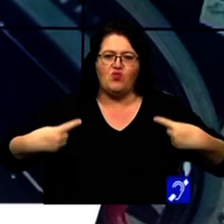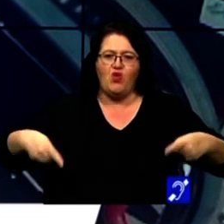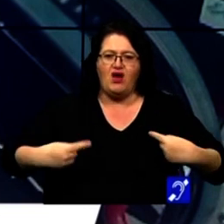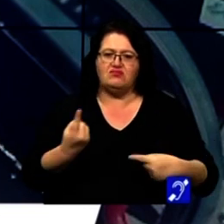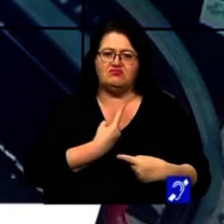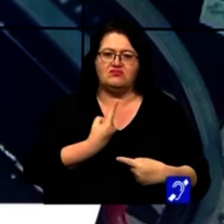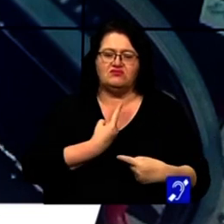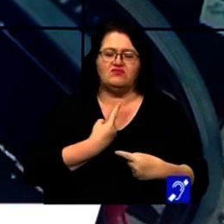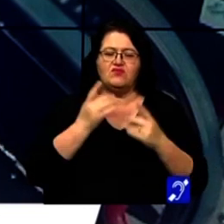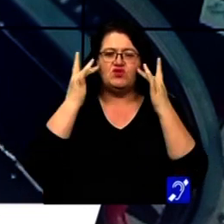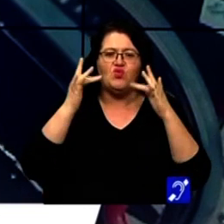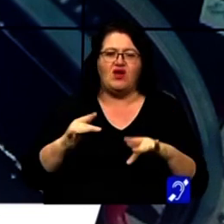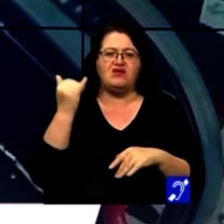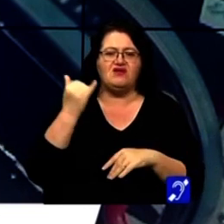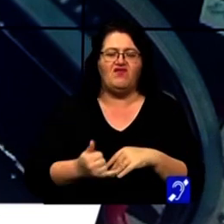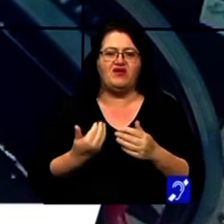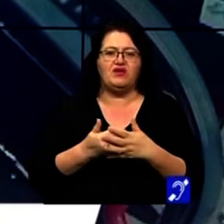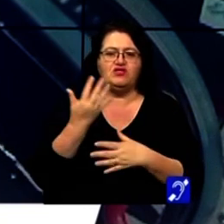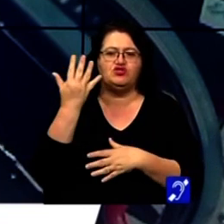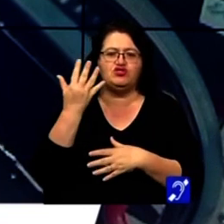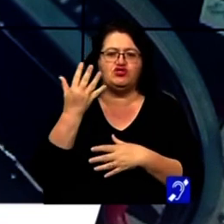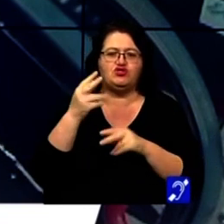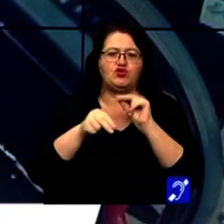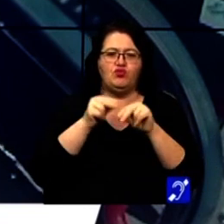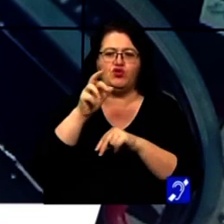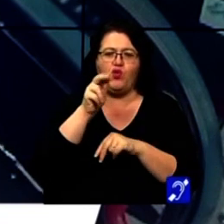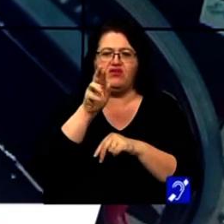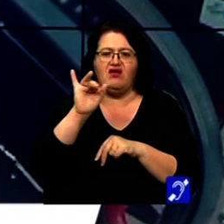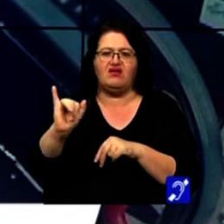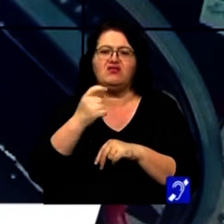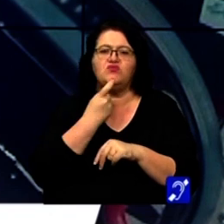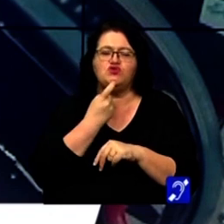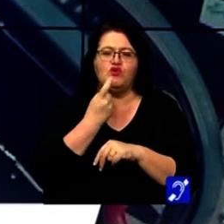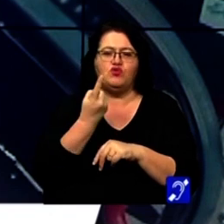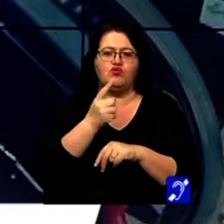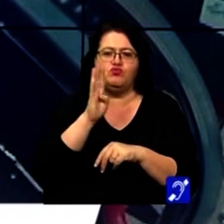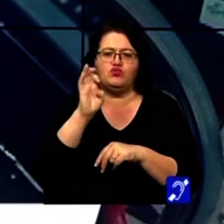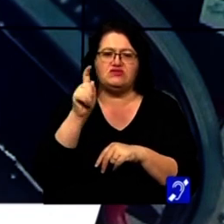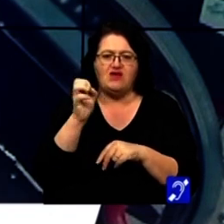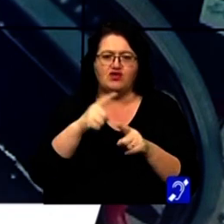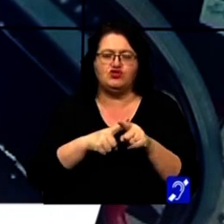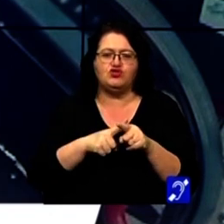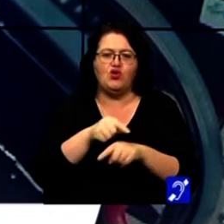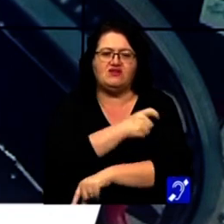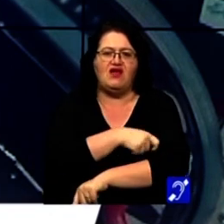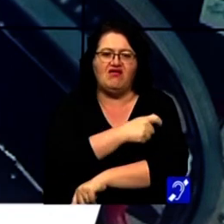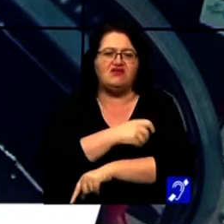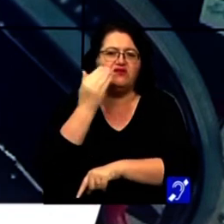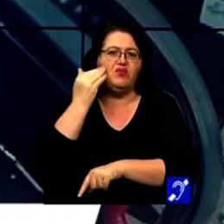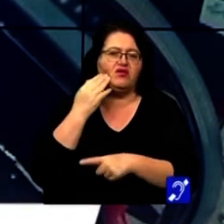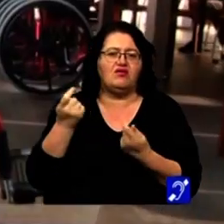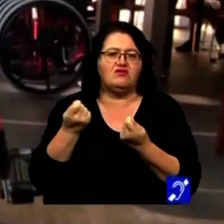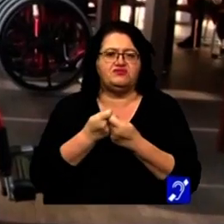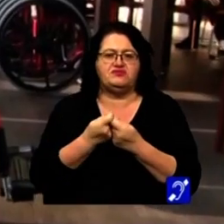rulant. Donația generoasă a venit din partea a 5 cluburi Rotary din Timișoara, unul din Buziaș, dar și de la o delegație americană.